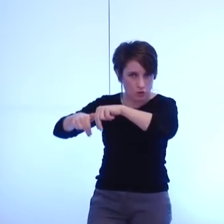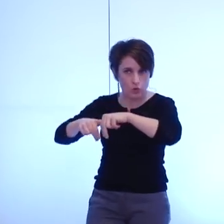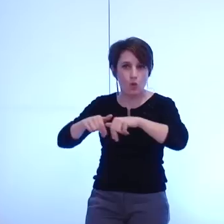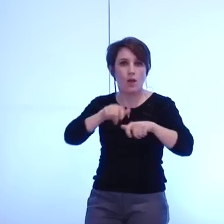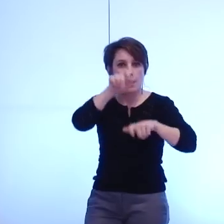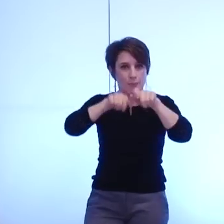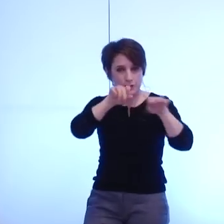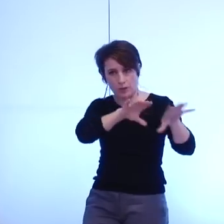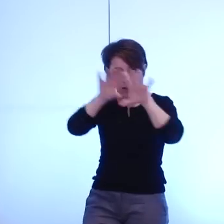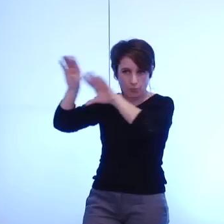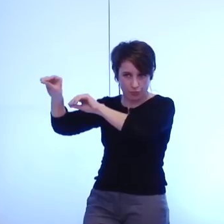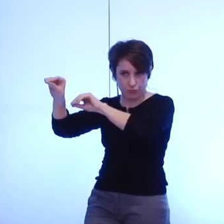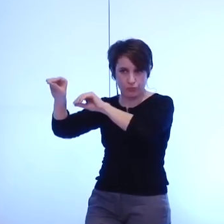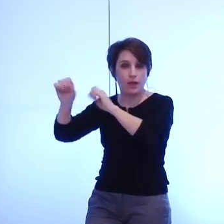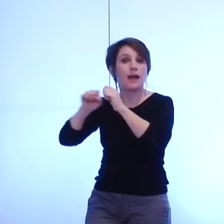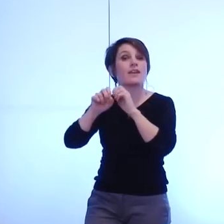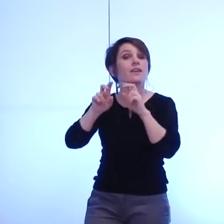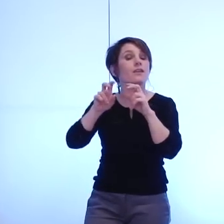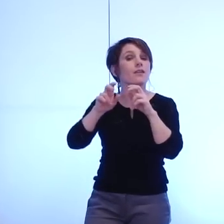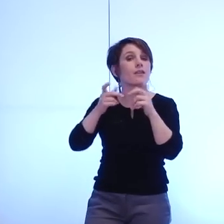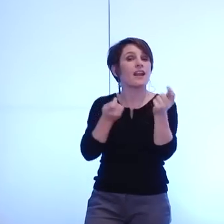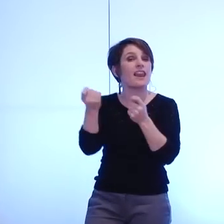afférent notamment avec la régie du téléphérique